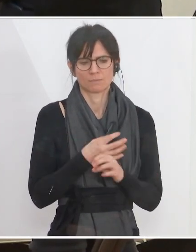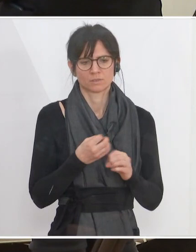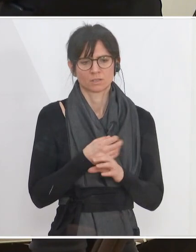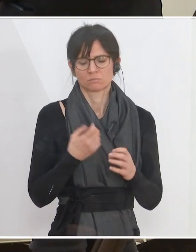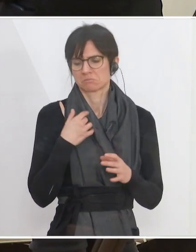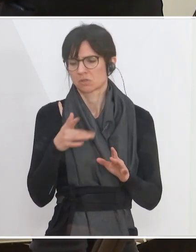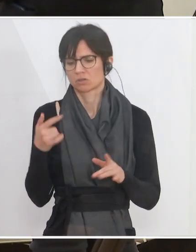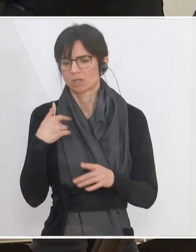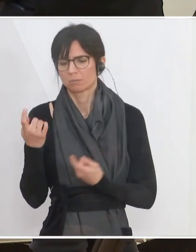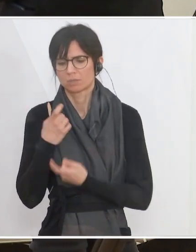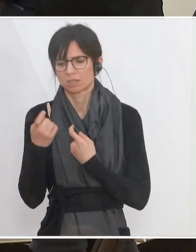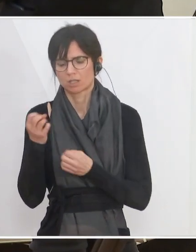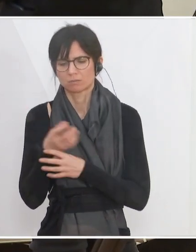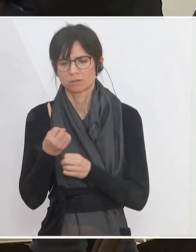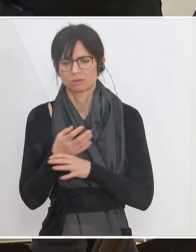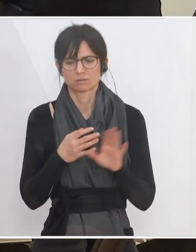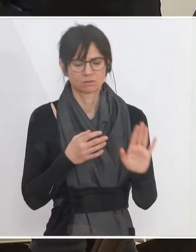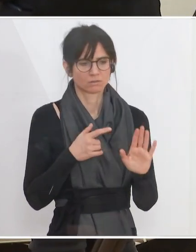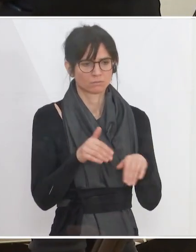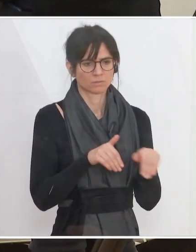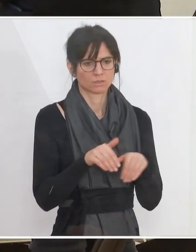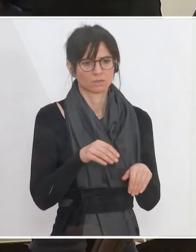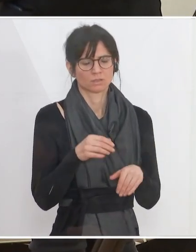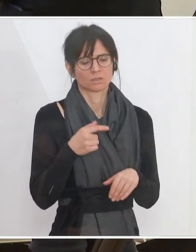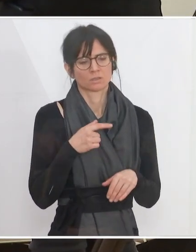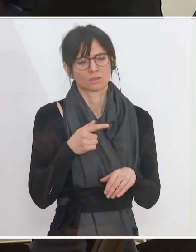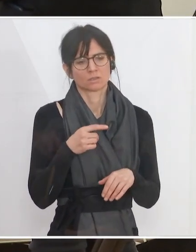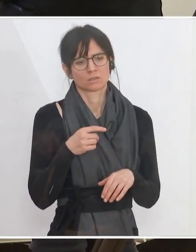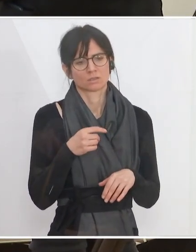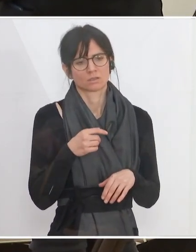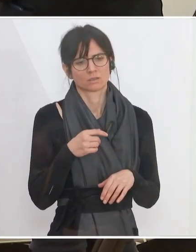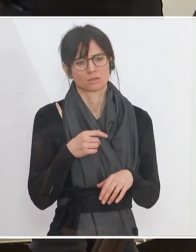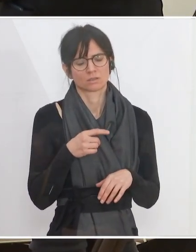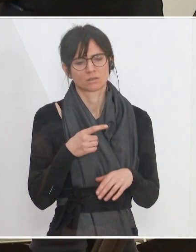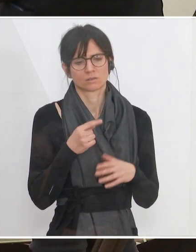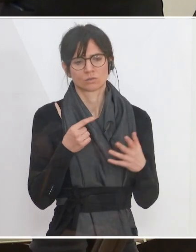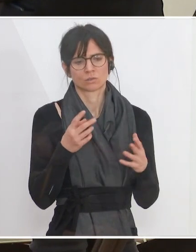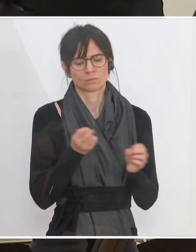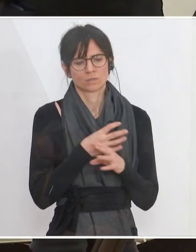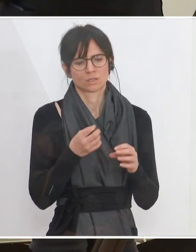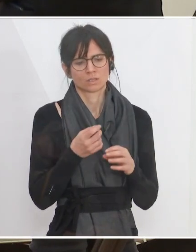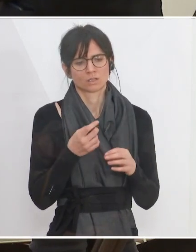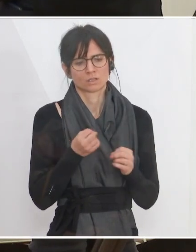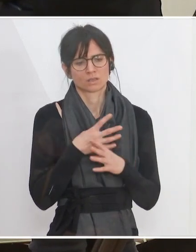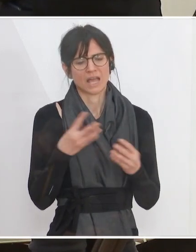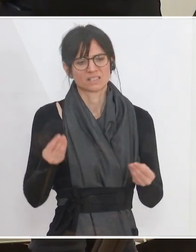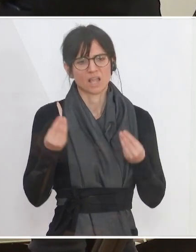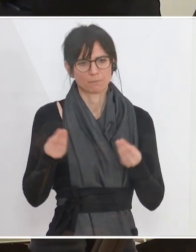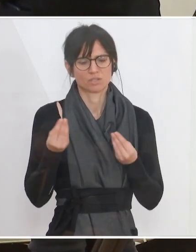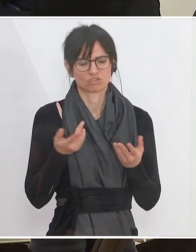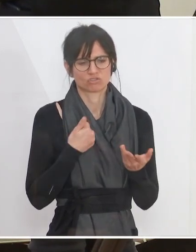Boulevardmedien, Migrantmedien, Ihre Ministerium macht nur ein einziges Migrantmedium, die größte Migrantgruppe, serbische. Aber